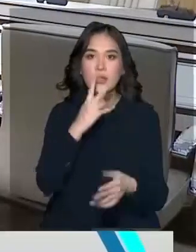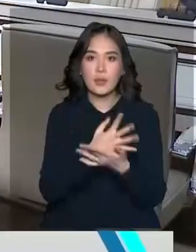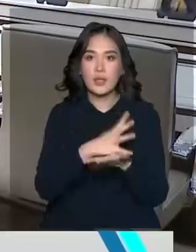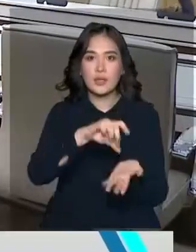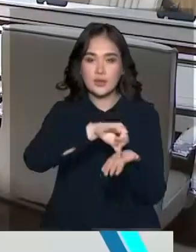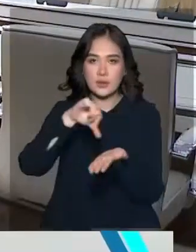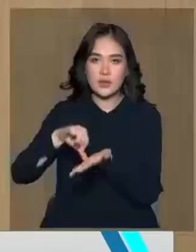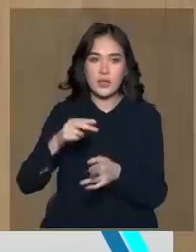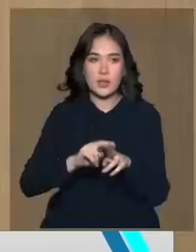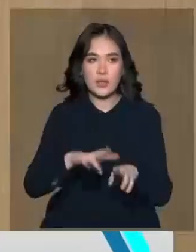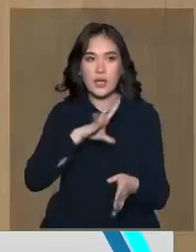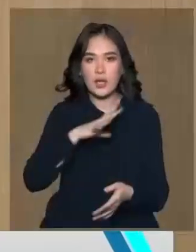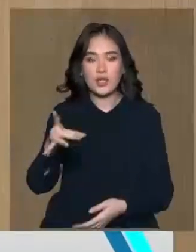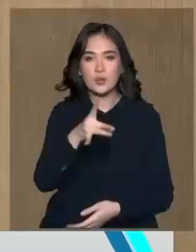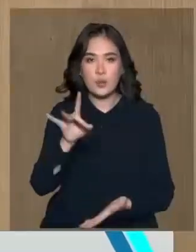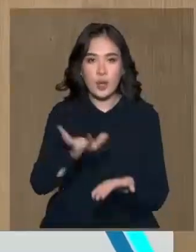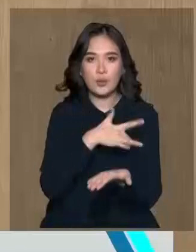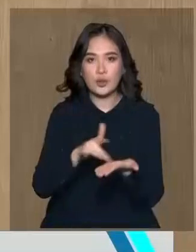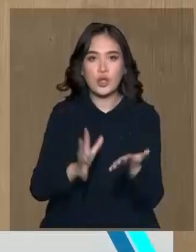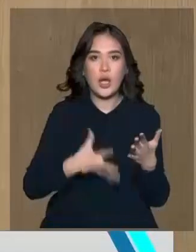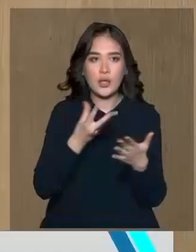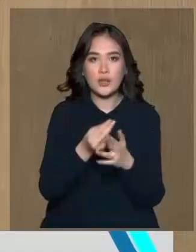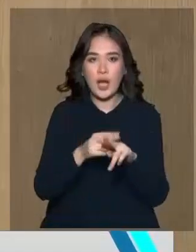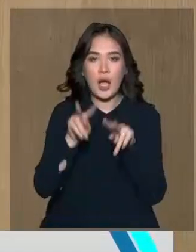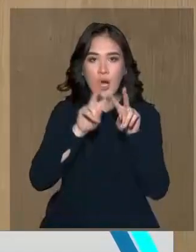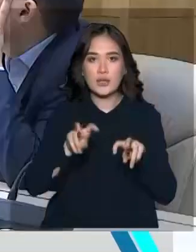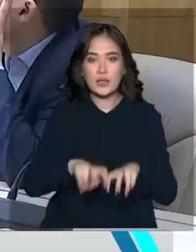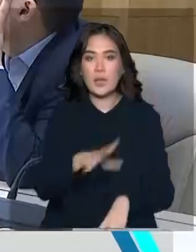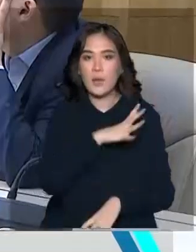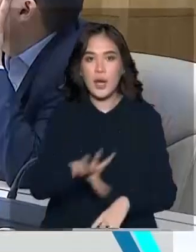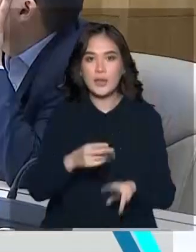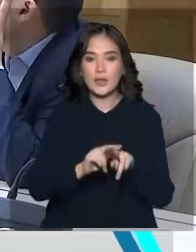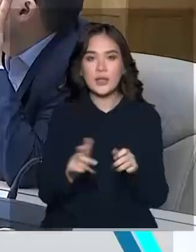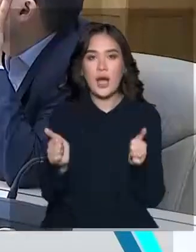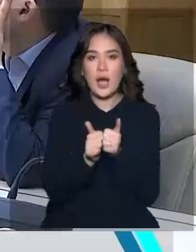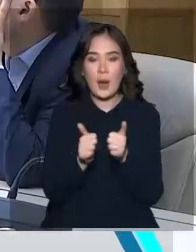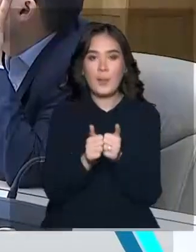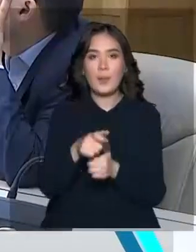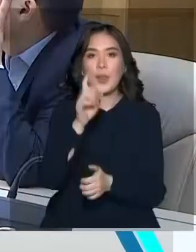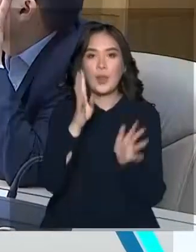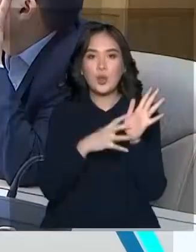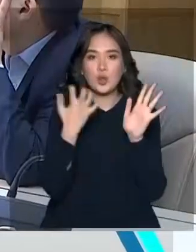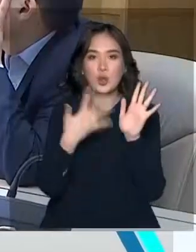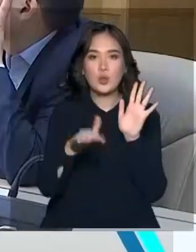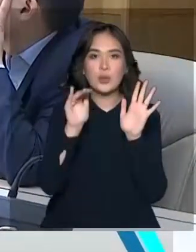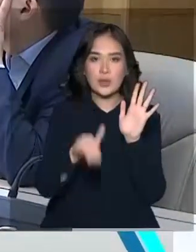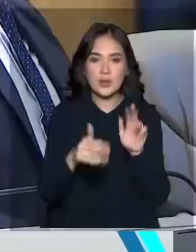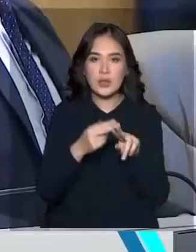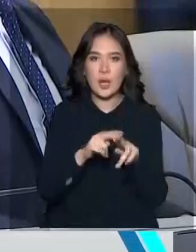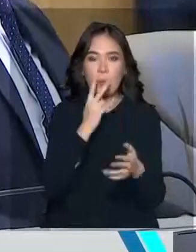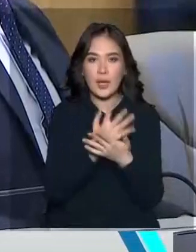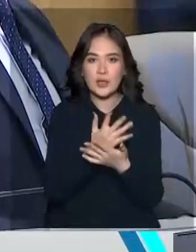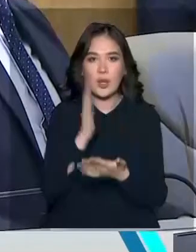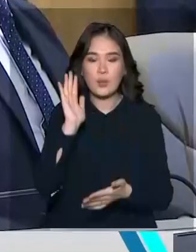түсіп жатқан кандидаттары республикалық бюджеттен қаражат бөлі қарастырылмаған бірақ, одан тұс адамдарға 920 мүн тенге белгіленіні отыр.